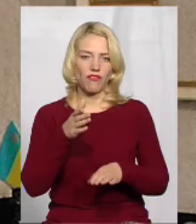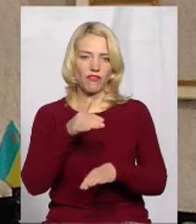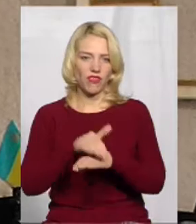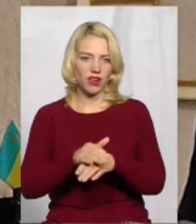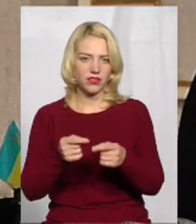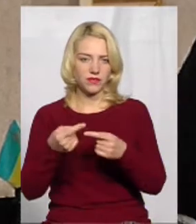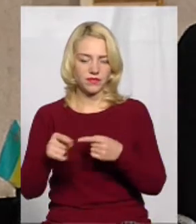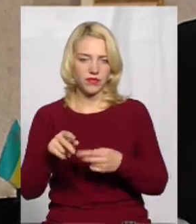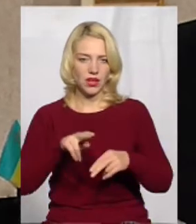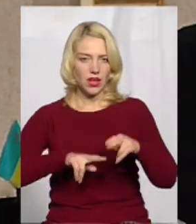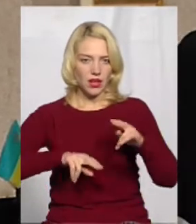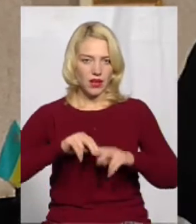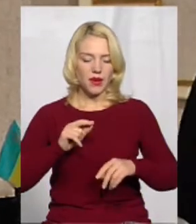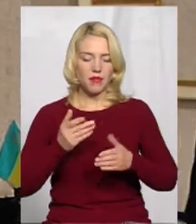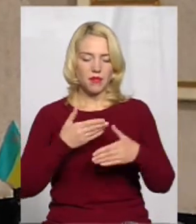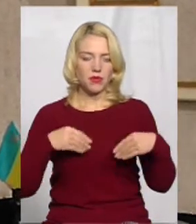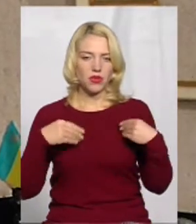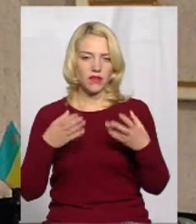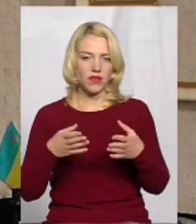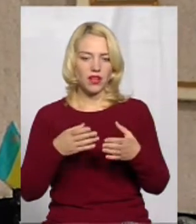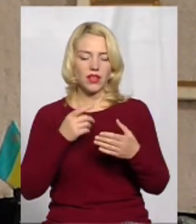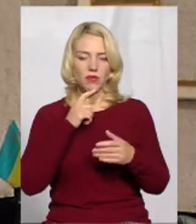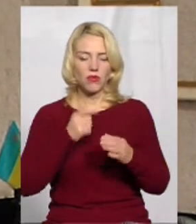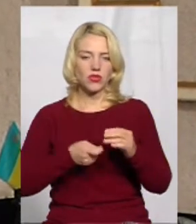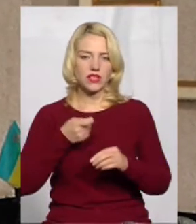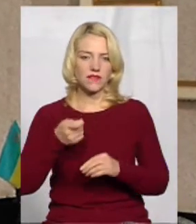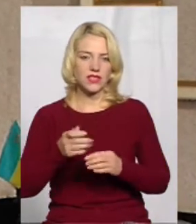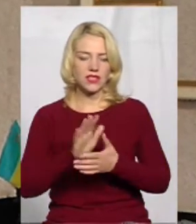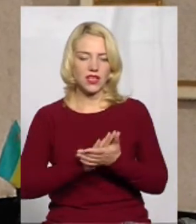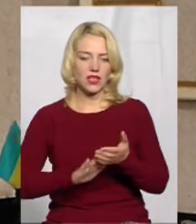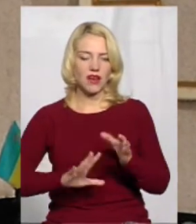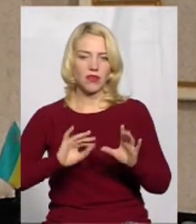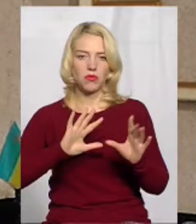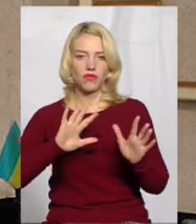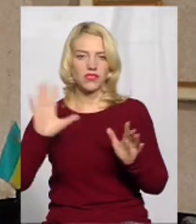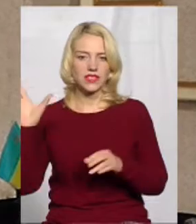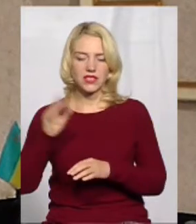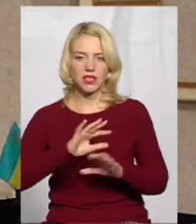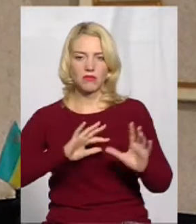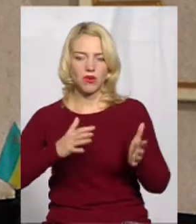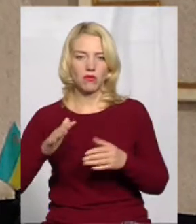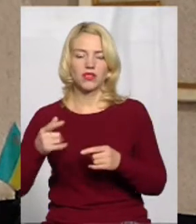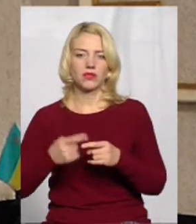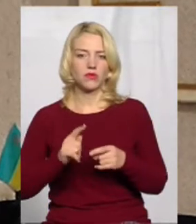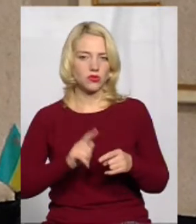Ми подавали позовні заяви абсолютно по всім моментам цього будівництва.